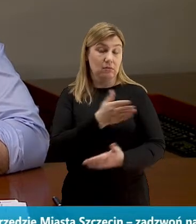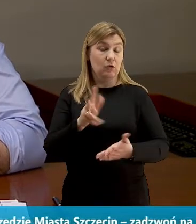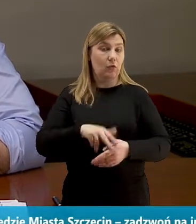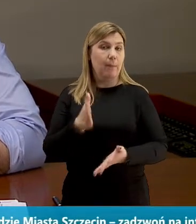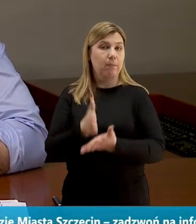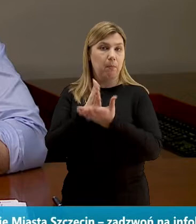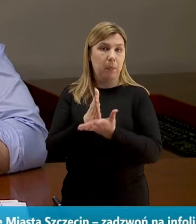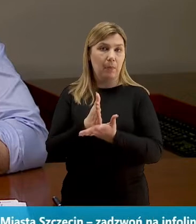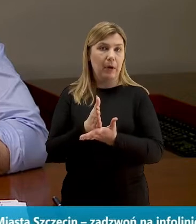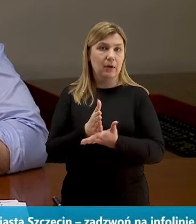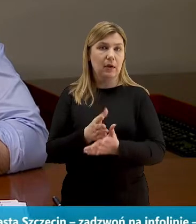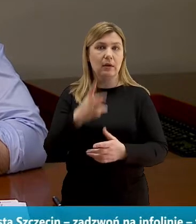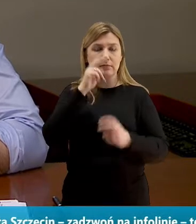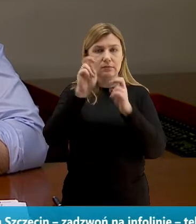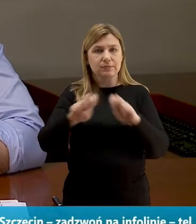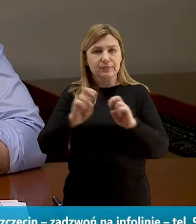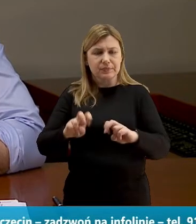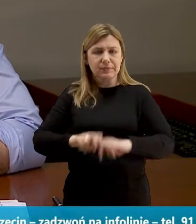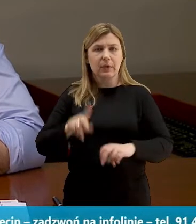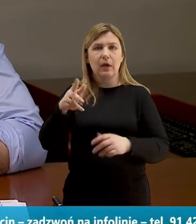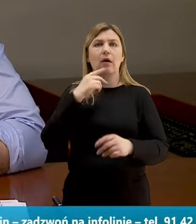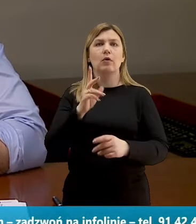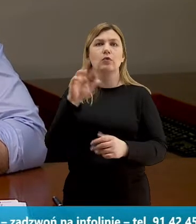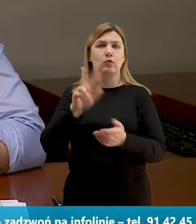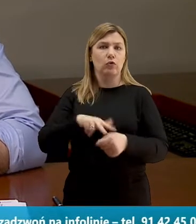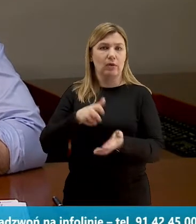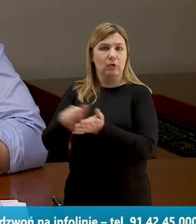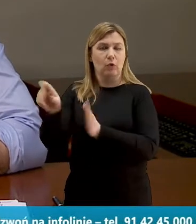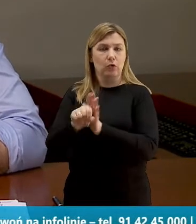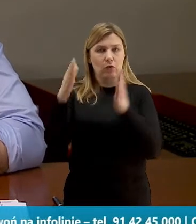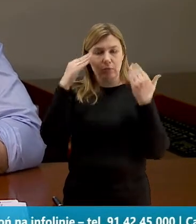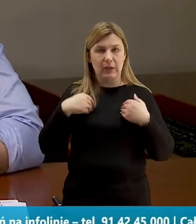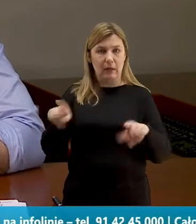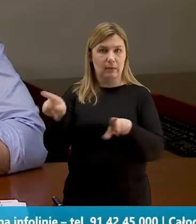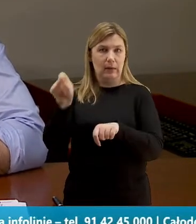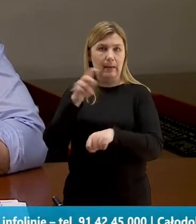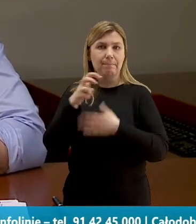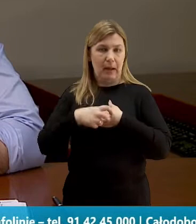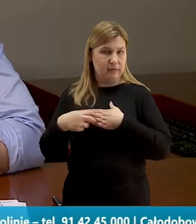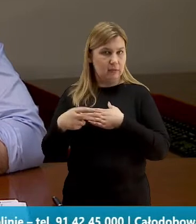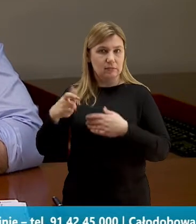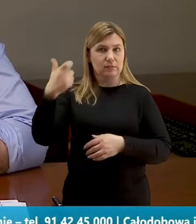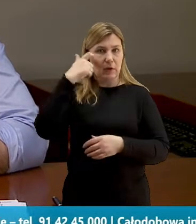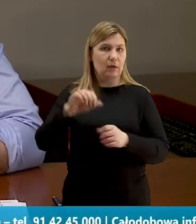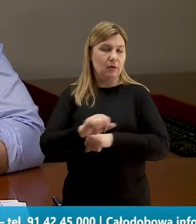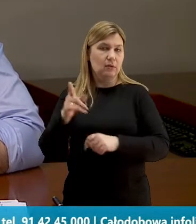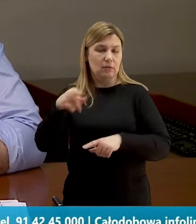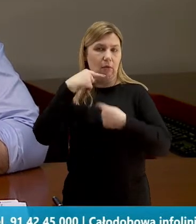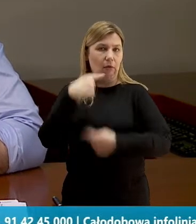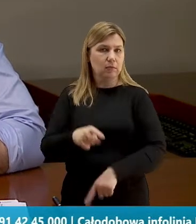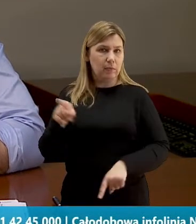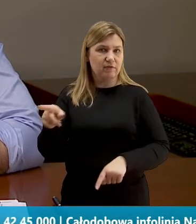przy weryfikacji stanu zdrowia pacjentów wchodzących do szpitala. Bardzo im za to dziękuję, bo to jest taki przejaw odpowiedzialności za